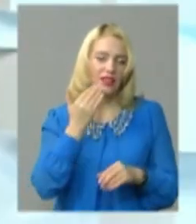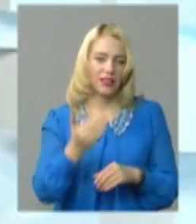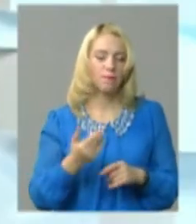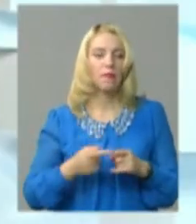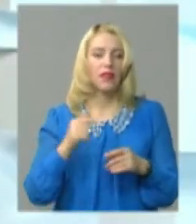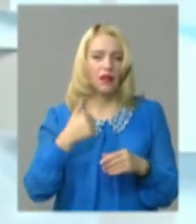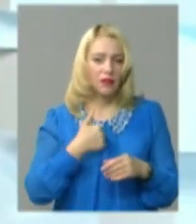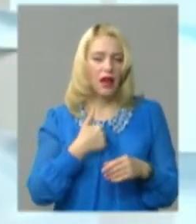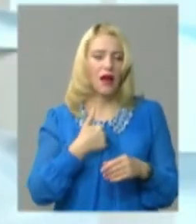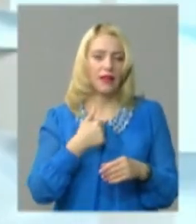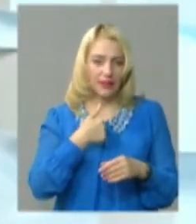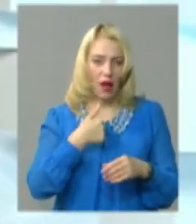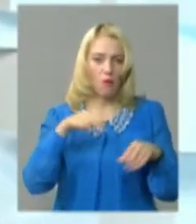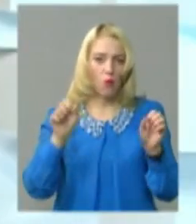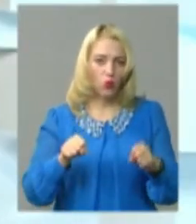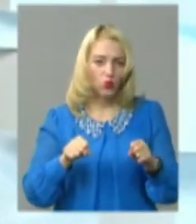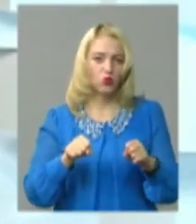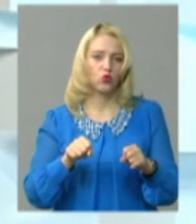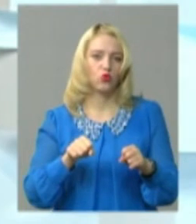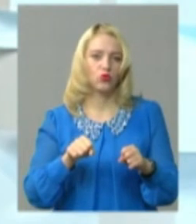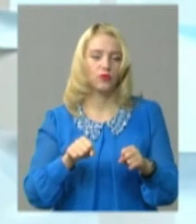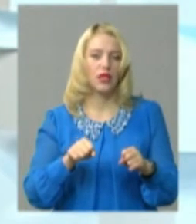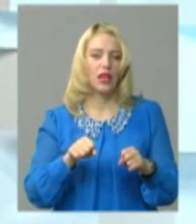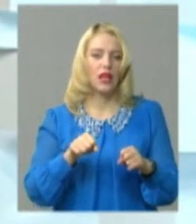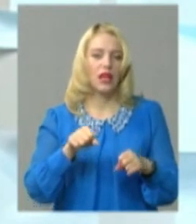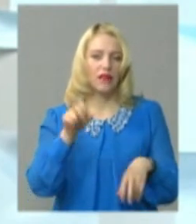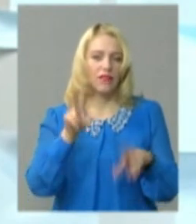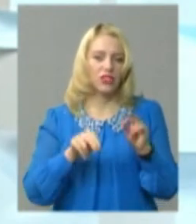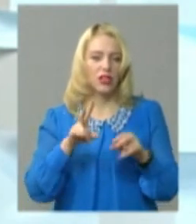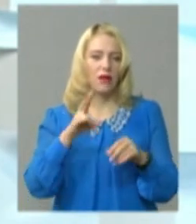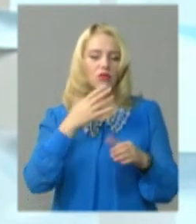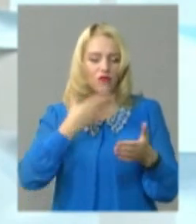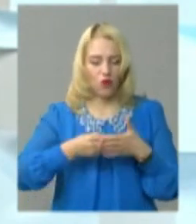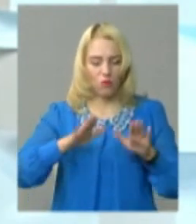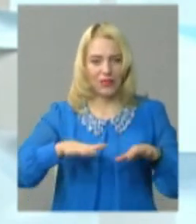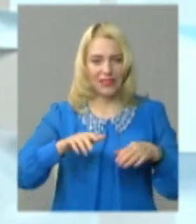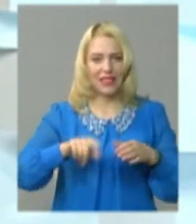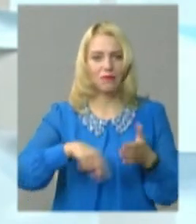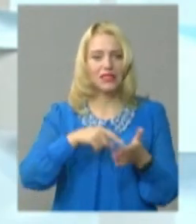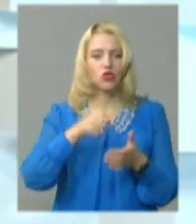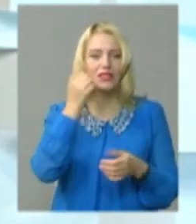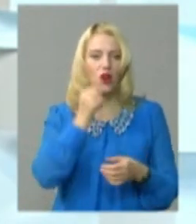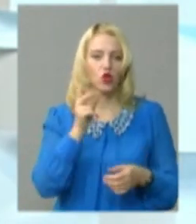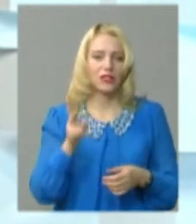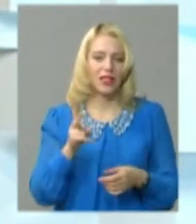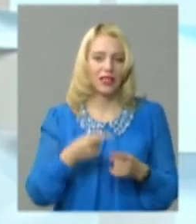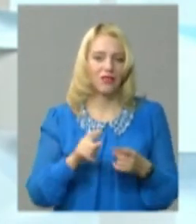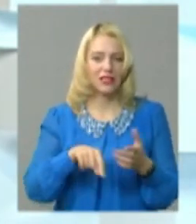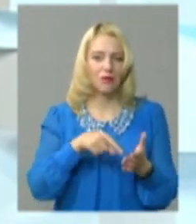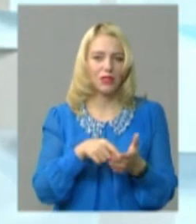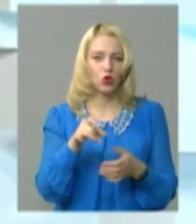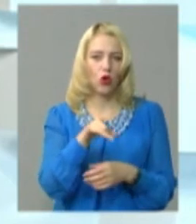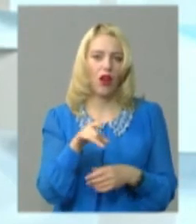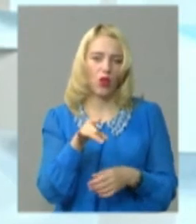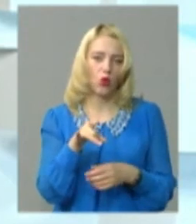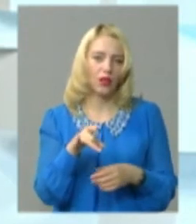Ну, я можу врахувати в тому місці, де я нахожуся, це Старокостантинів місто